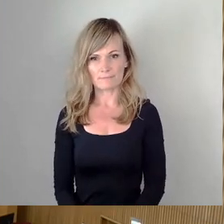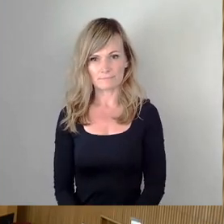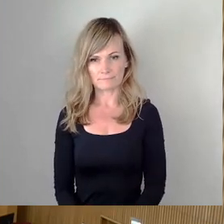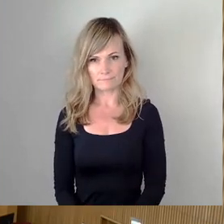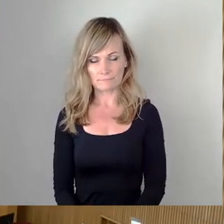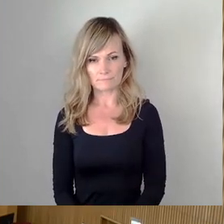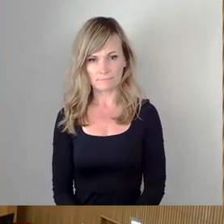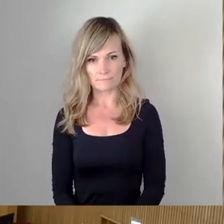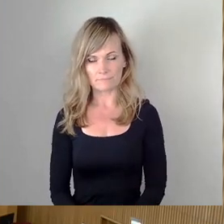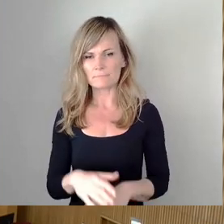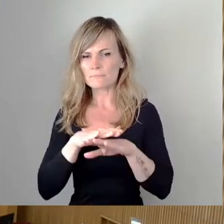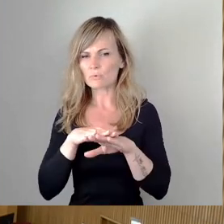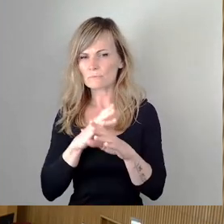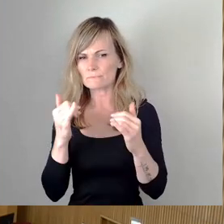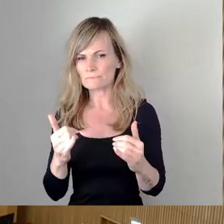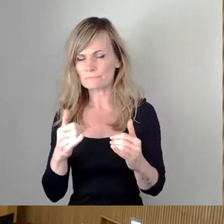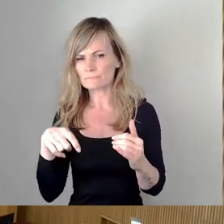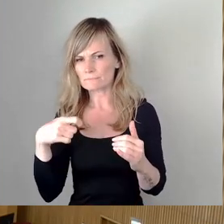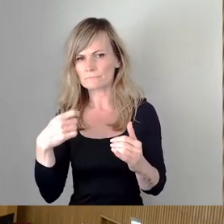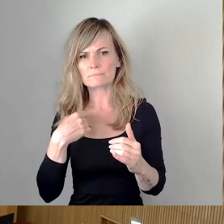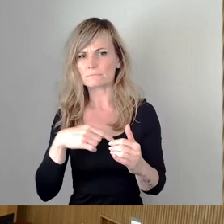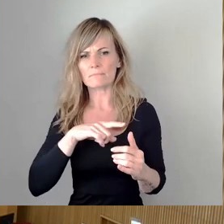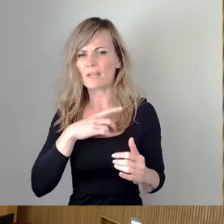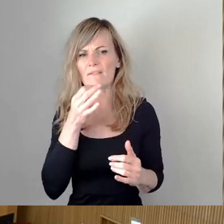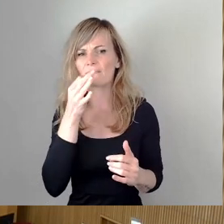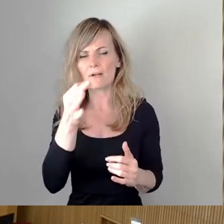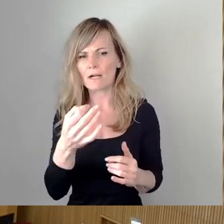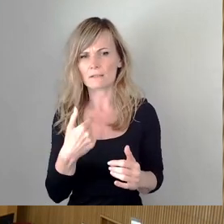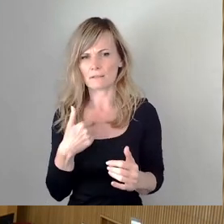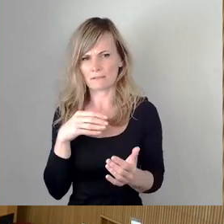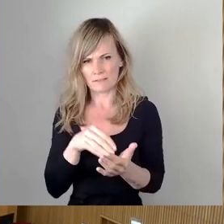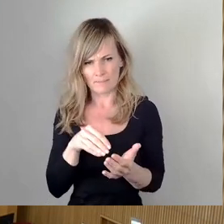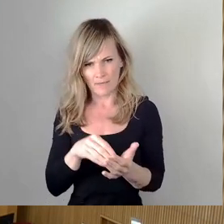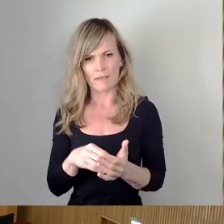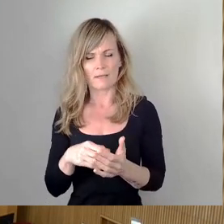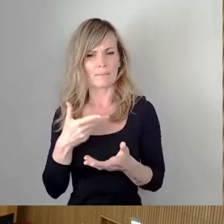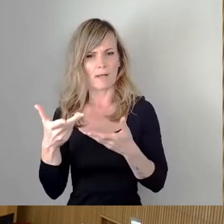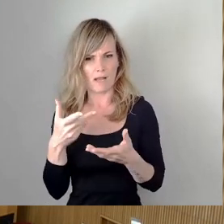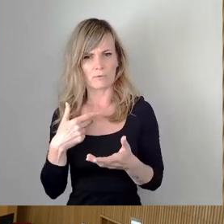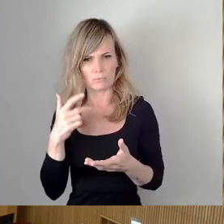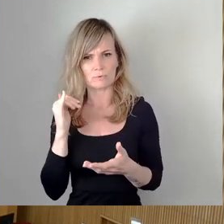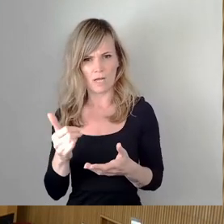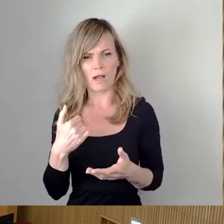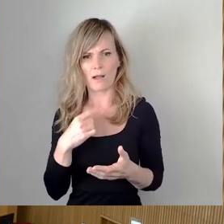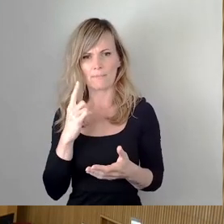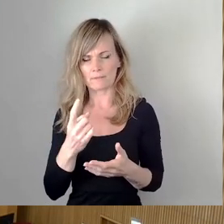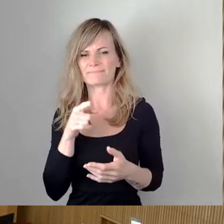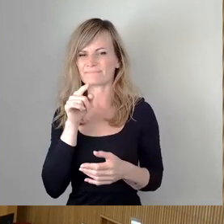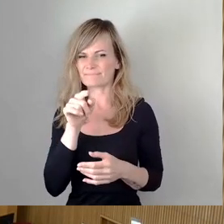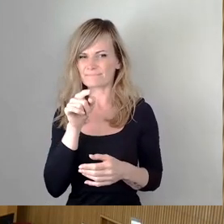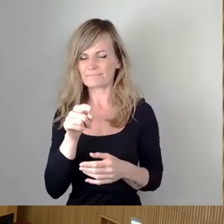Entschuldigung, jetzt. Ich habe keine Nachfrage, ich war ja bei den Beratungen dabei, aber angesichts der Bedeutung dieser